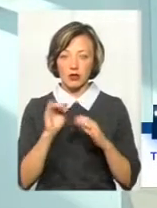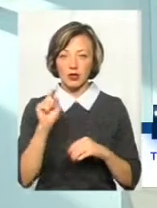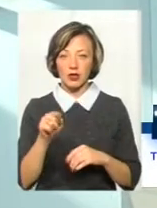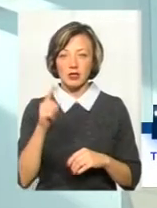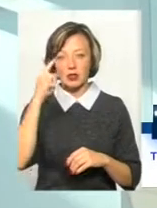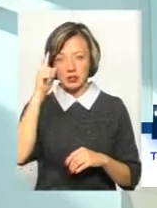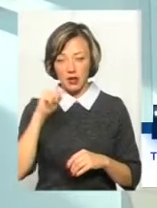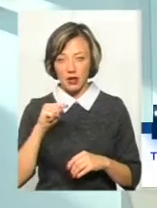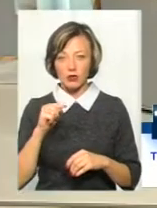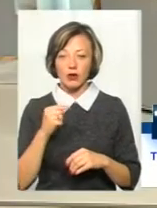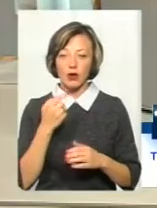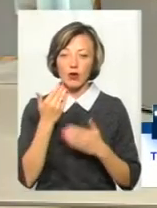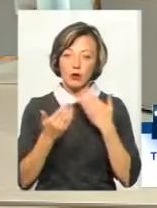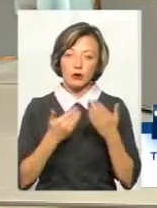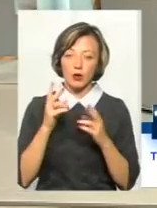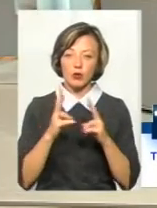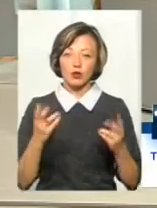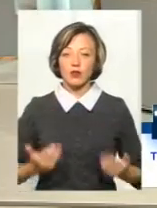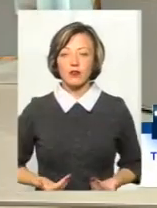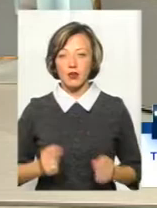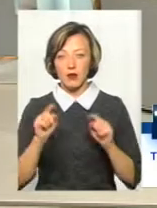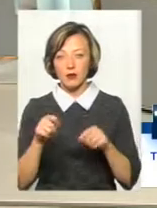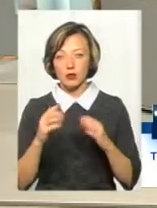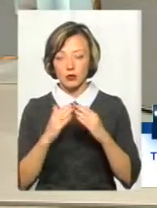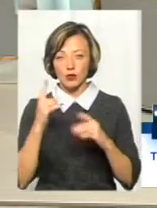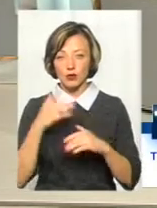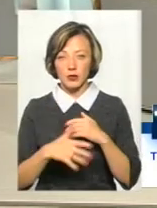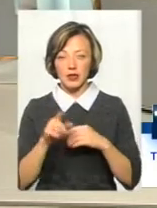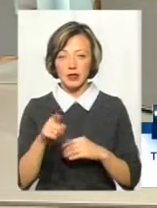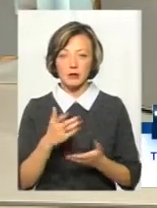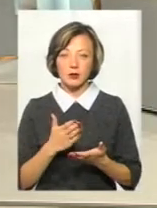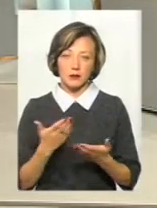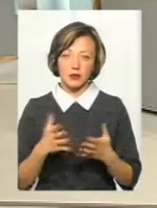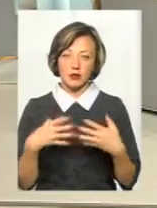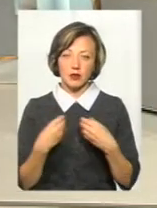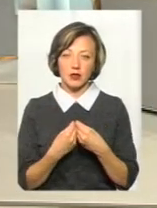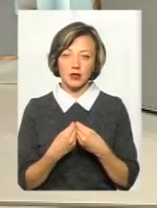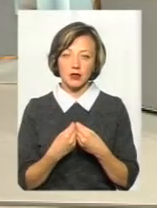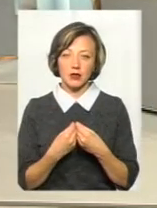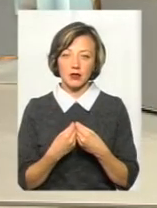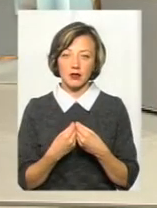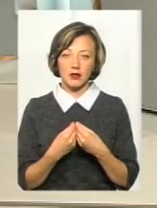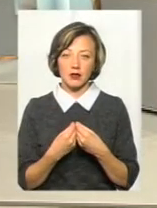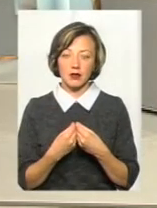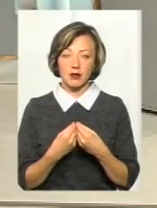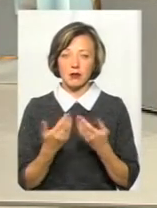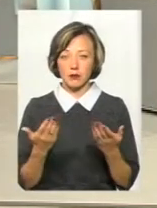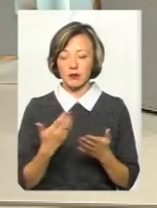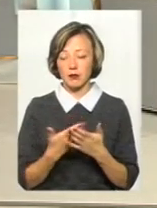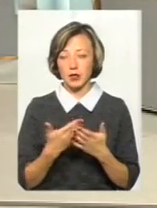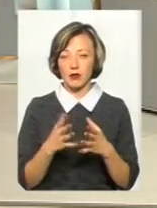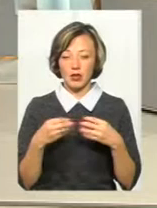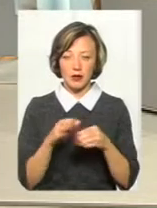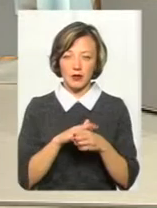знаючи, розпитуючи, хто живе в цьому будинку, для себе зрозумівши, там живе родина, наприклад, Ковальчуків, ми